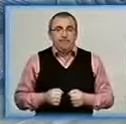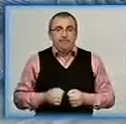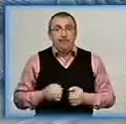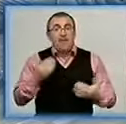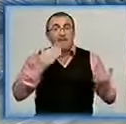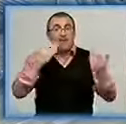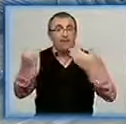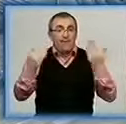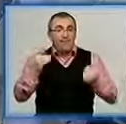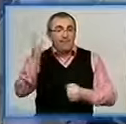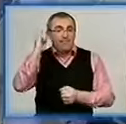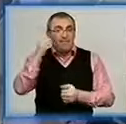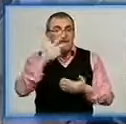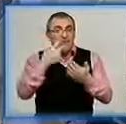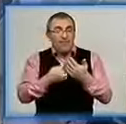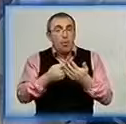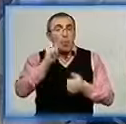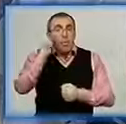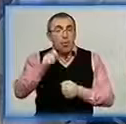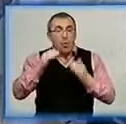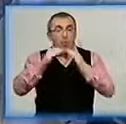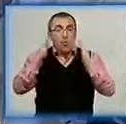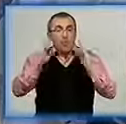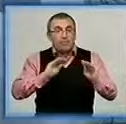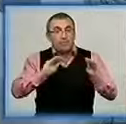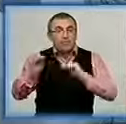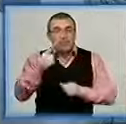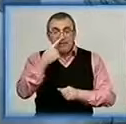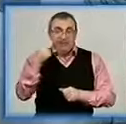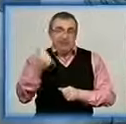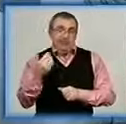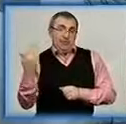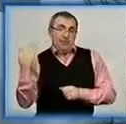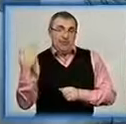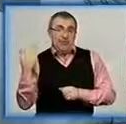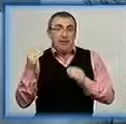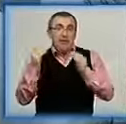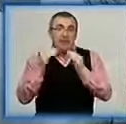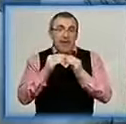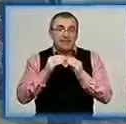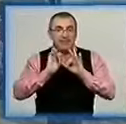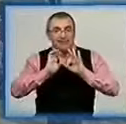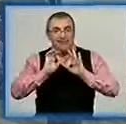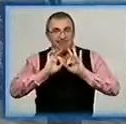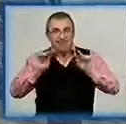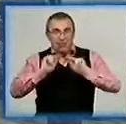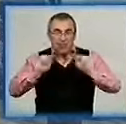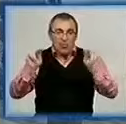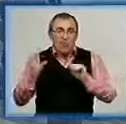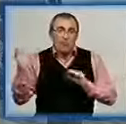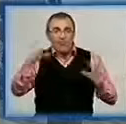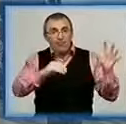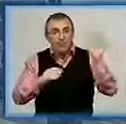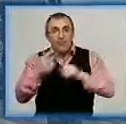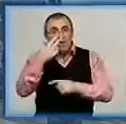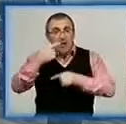Виставку старожитностей у вигляді української оселі облаштували кілька тижнів тому. Тут провели близько десяти майстер-класів для усіх охочих долучитися до